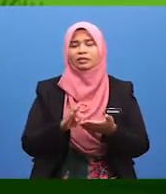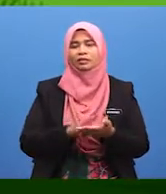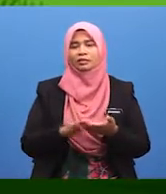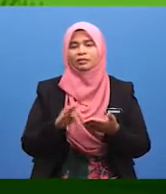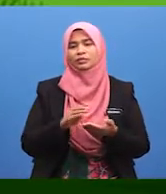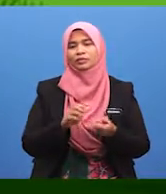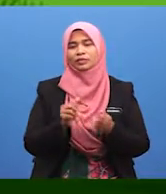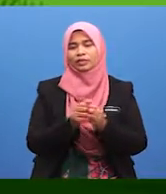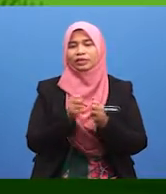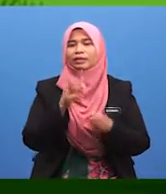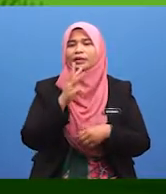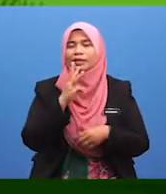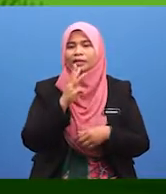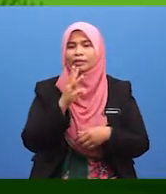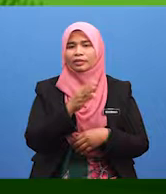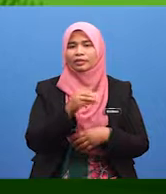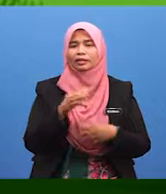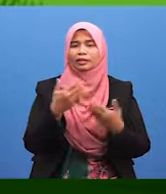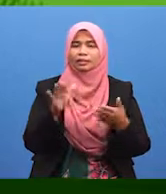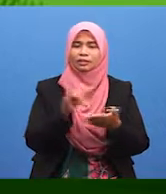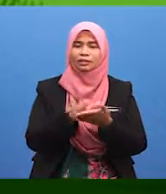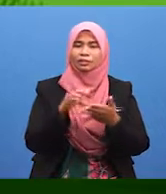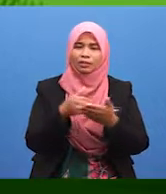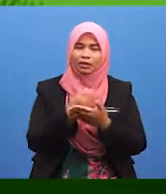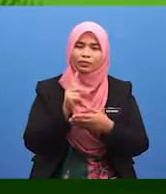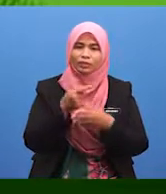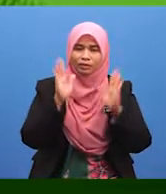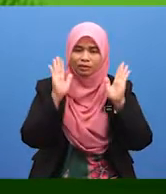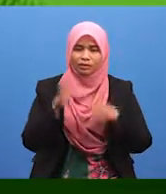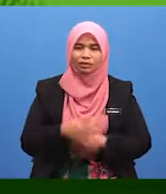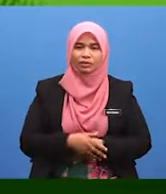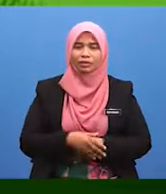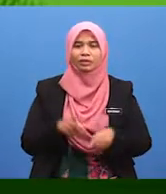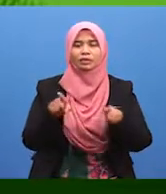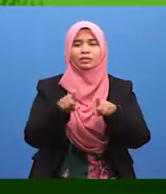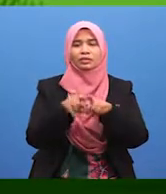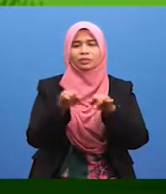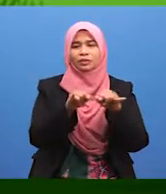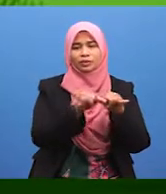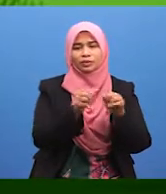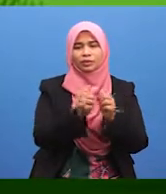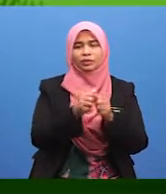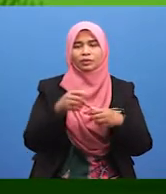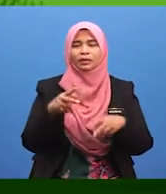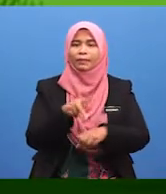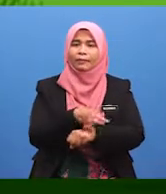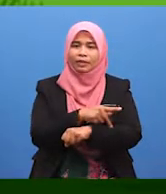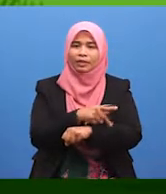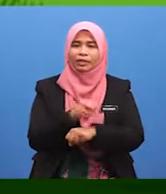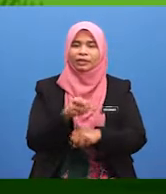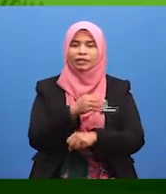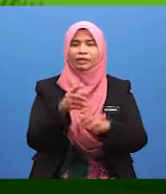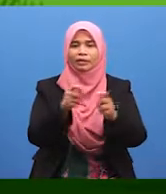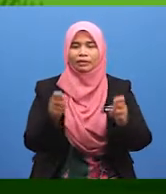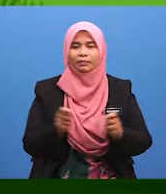air, mustahamal pun tak apa. kemudian baru kita solat. Begitu juga dengan pakaian dan